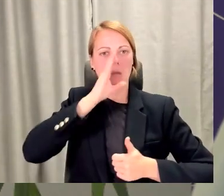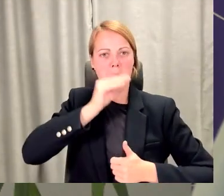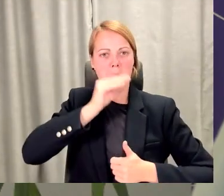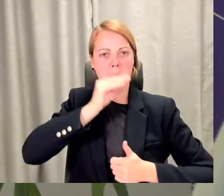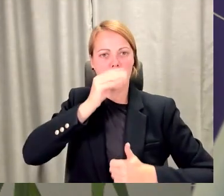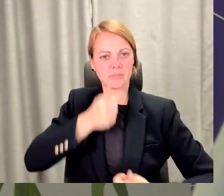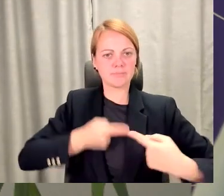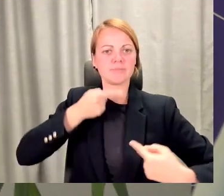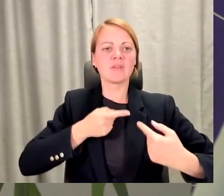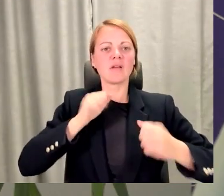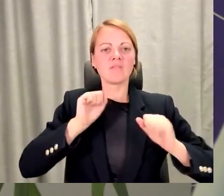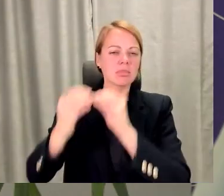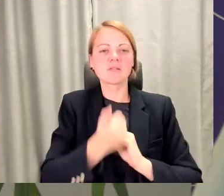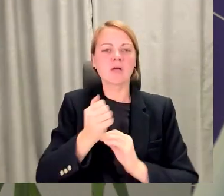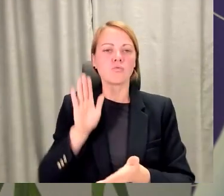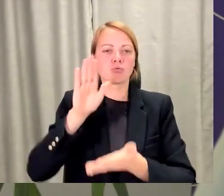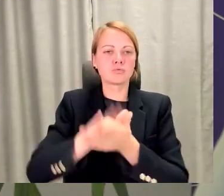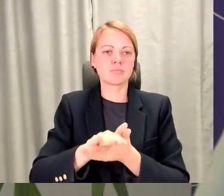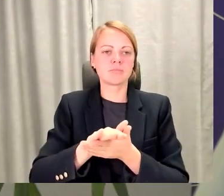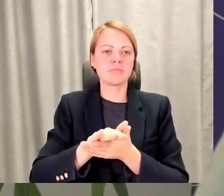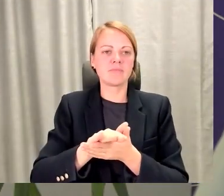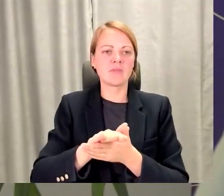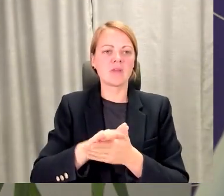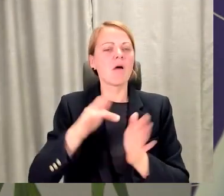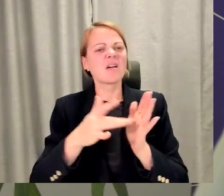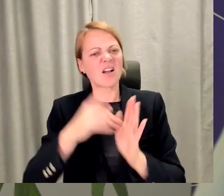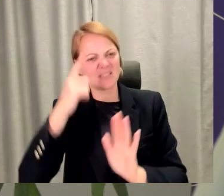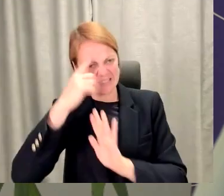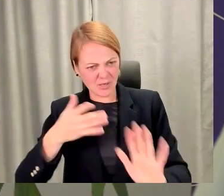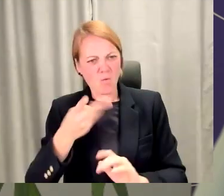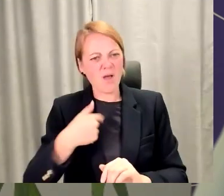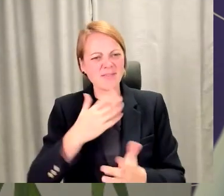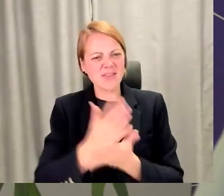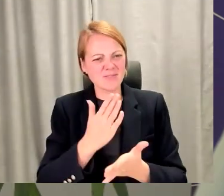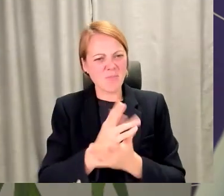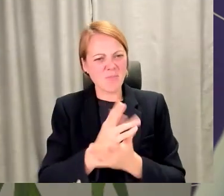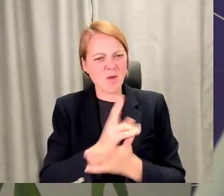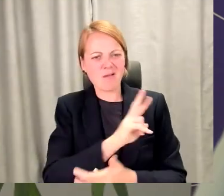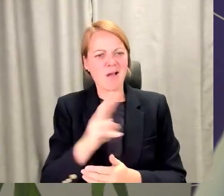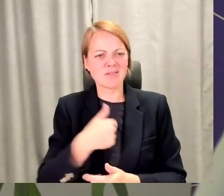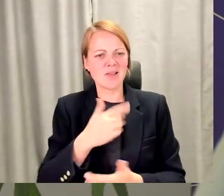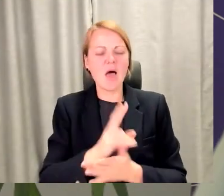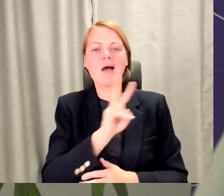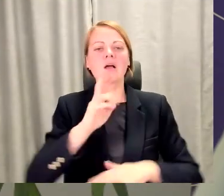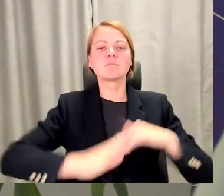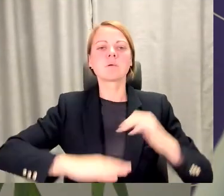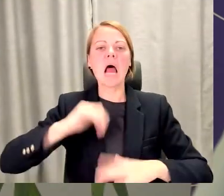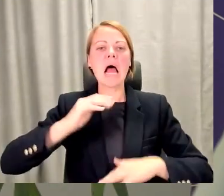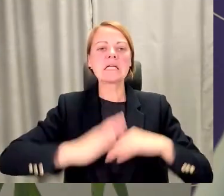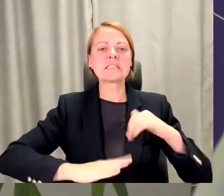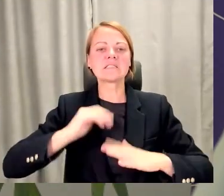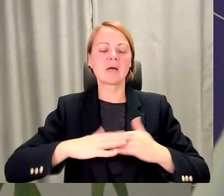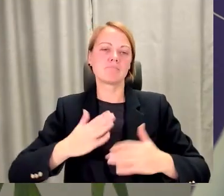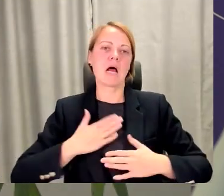uz priekšu. Tas ir tavas mīkstās prasmes, kas tev nāk tavas dzīves laikā.